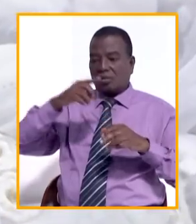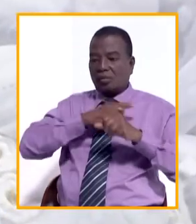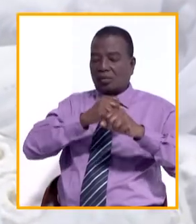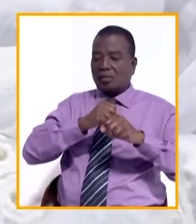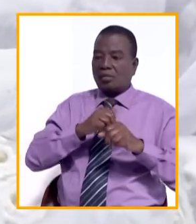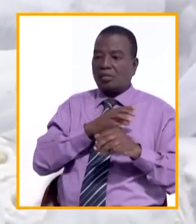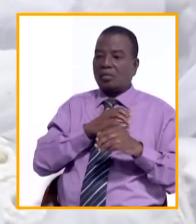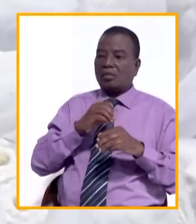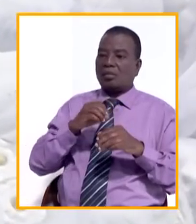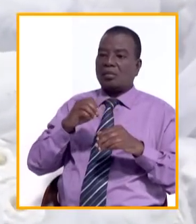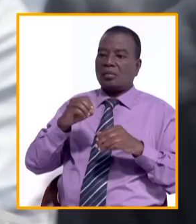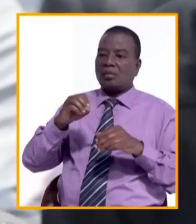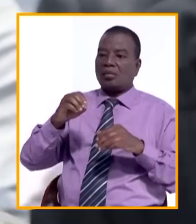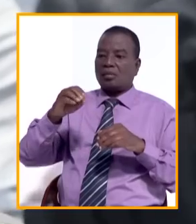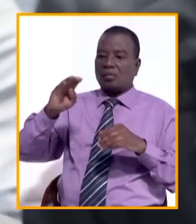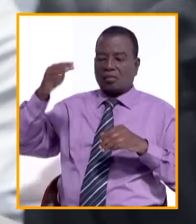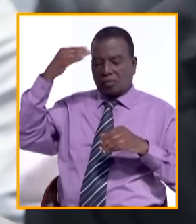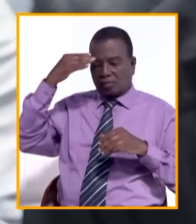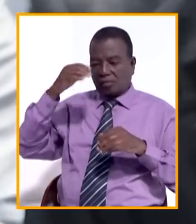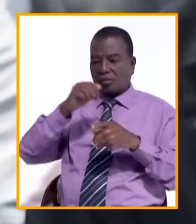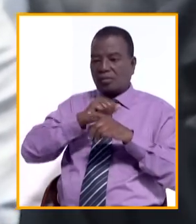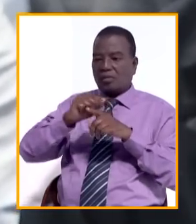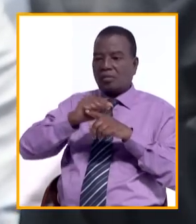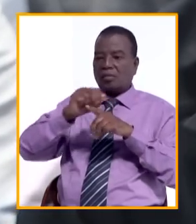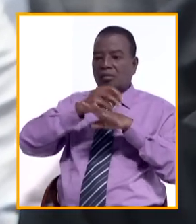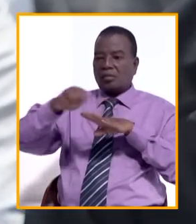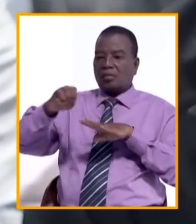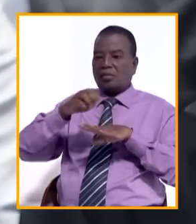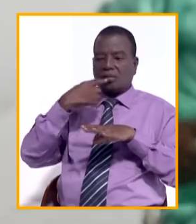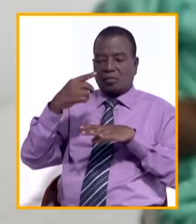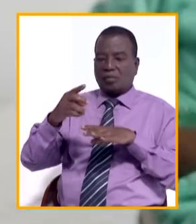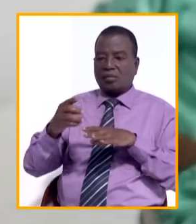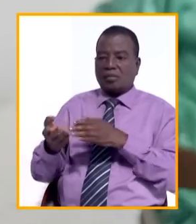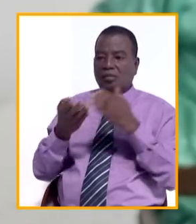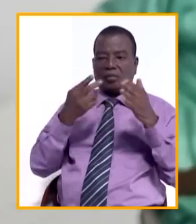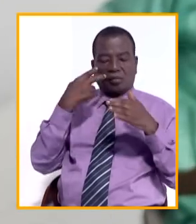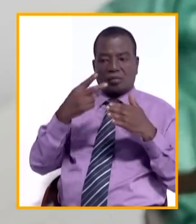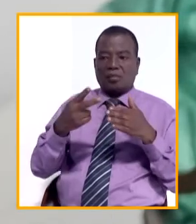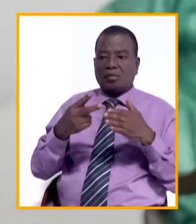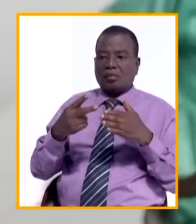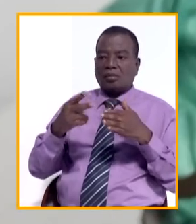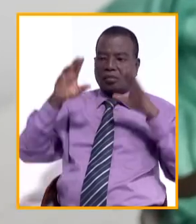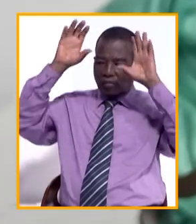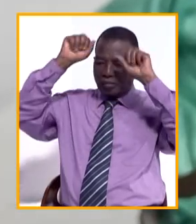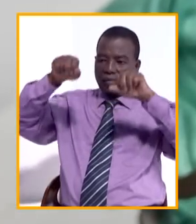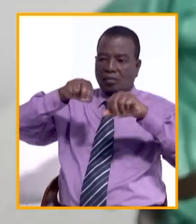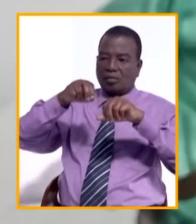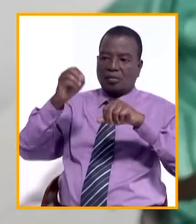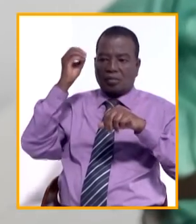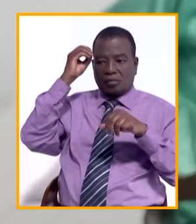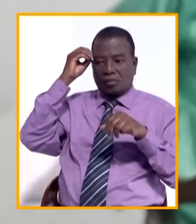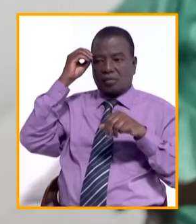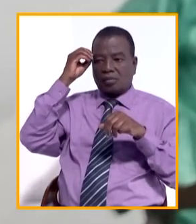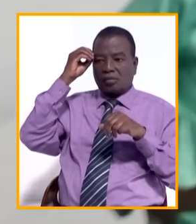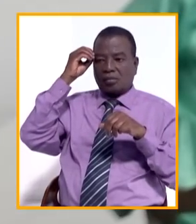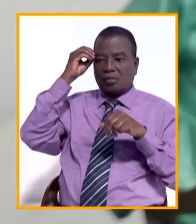d'Etat, le ministre des Affaires étrangères, ont su porter le message du président Alassane Ouattara